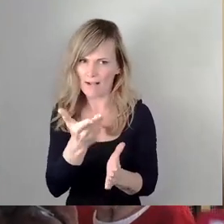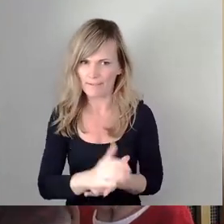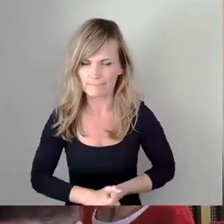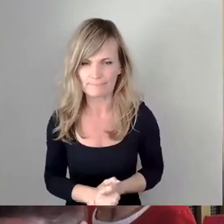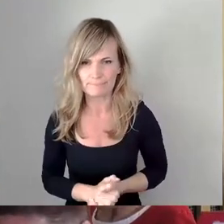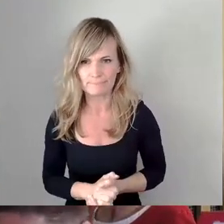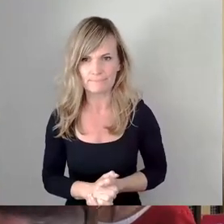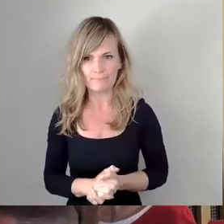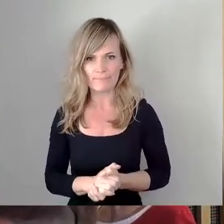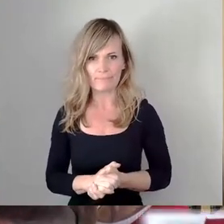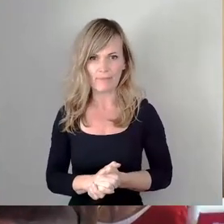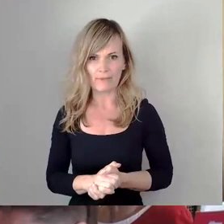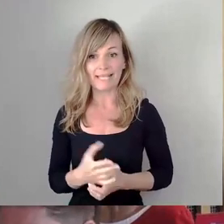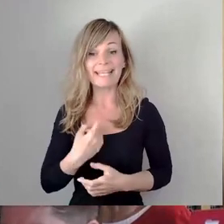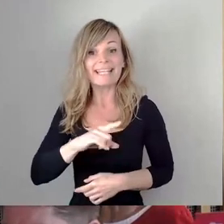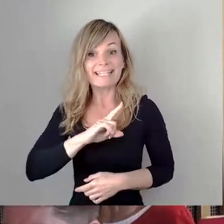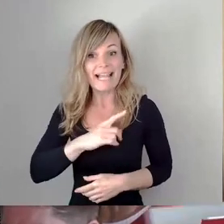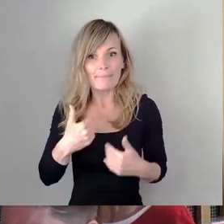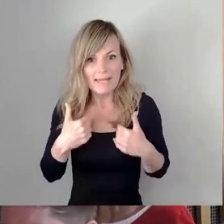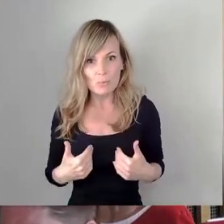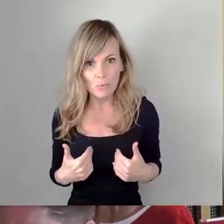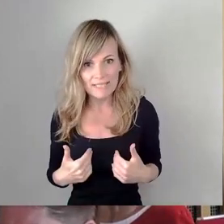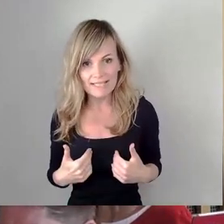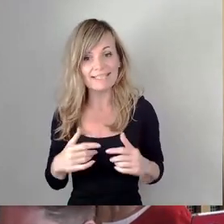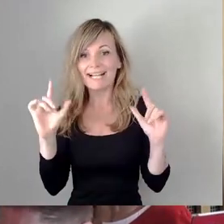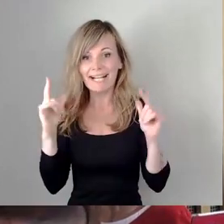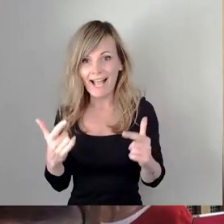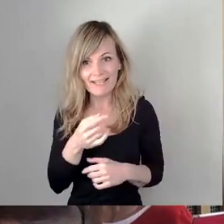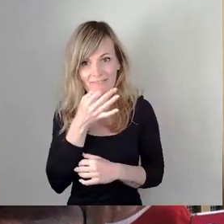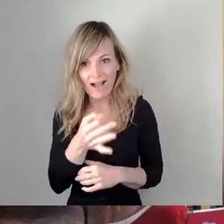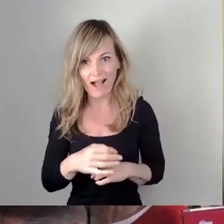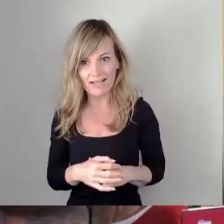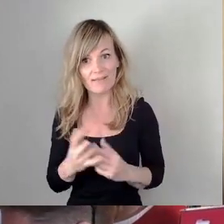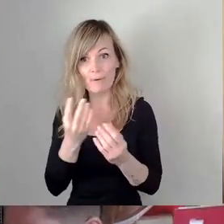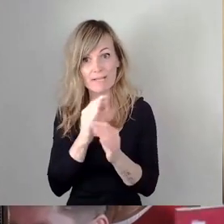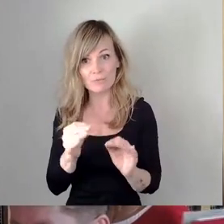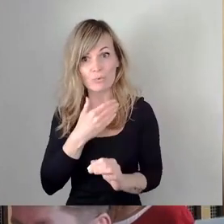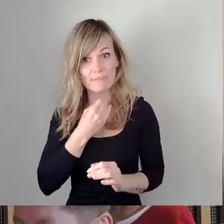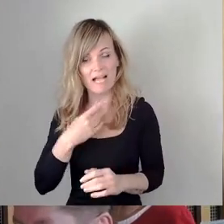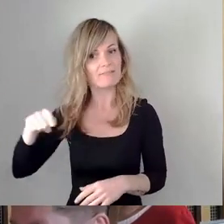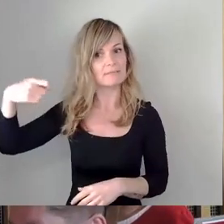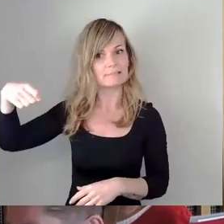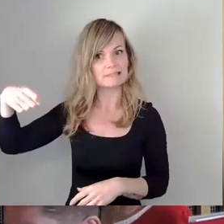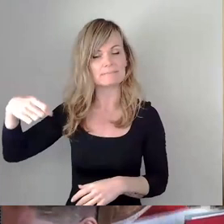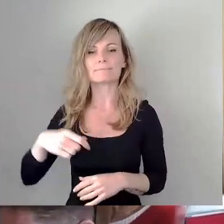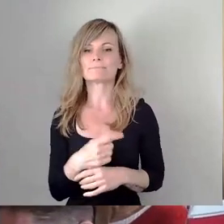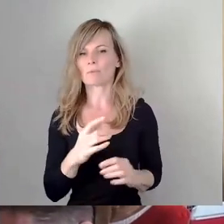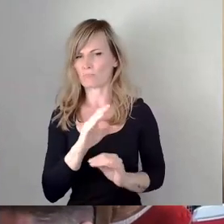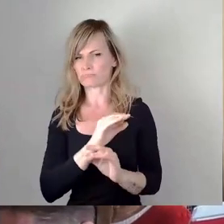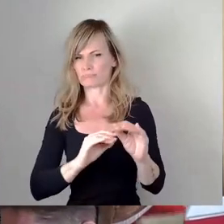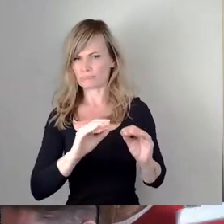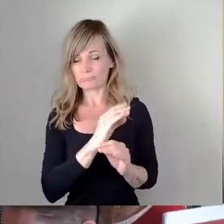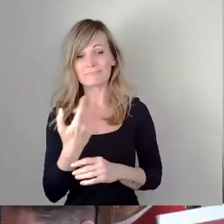Ich selbst persönlich habe keinen Informationsbedarf. Ich gehe aber davon aus, dass